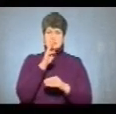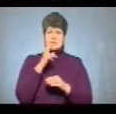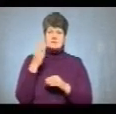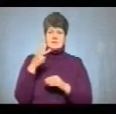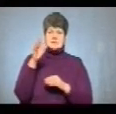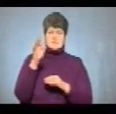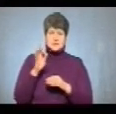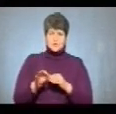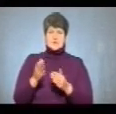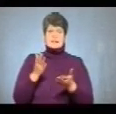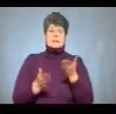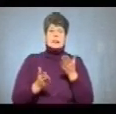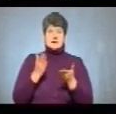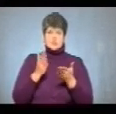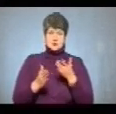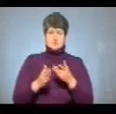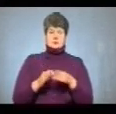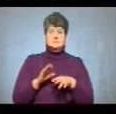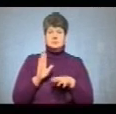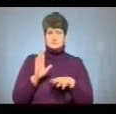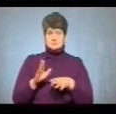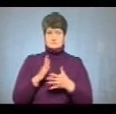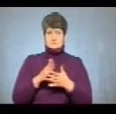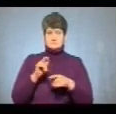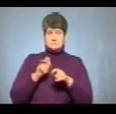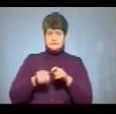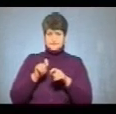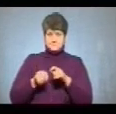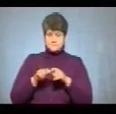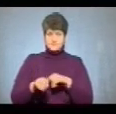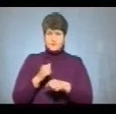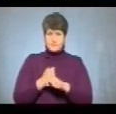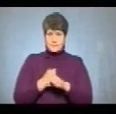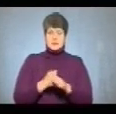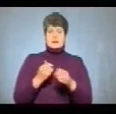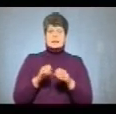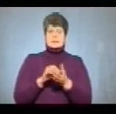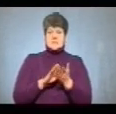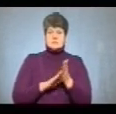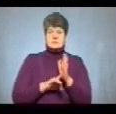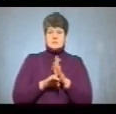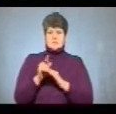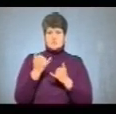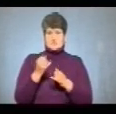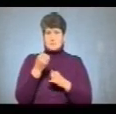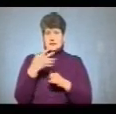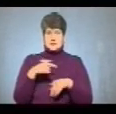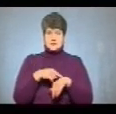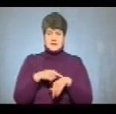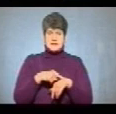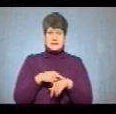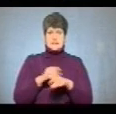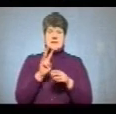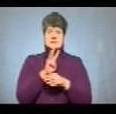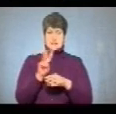20%, якщо пройдуть сертифікацію. Реєстрація на неї розпочалась сьогодні о 15-й годині на сайті Українського центру